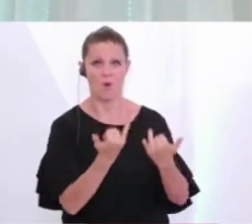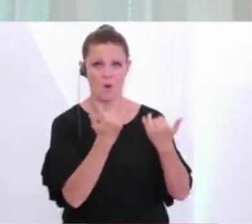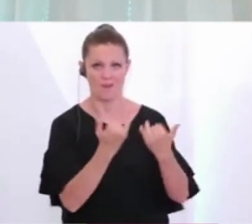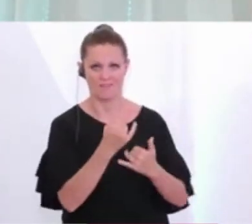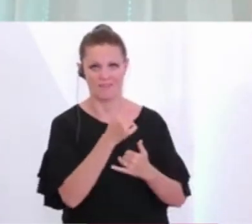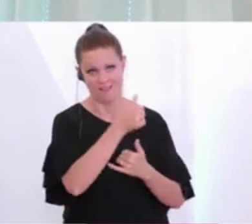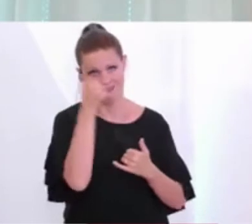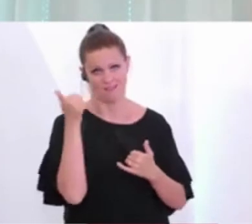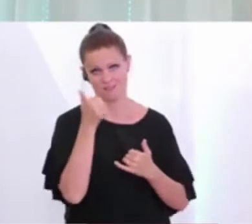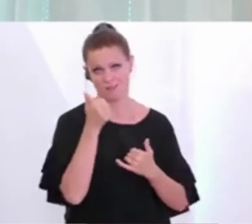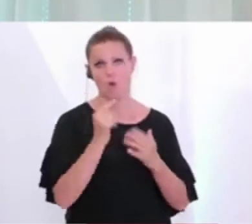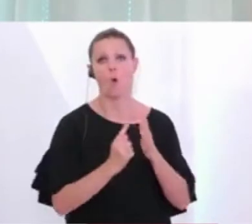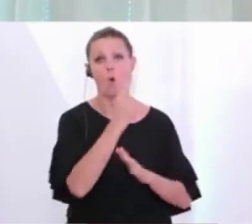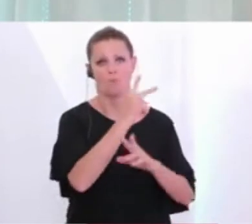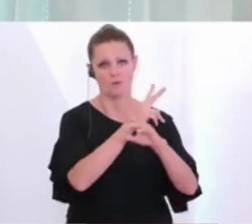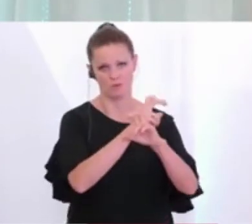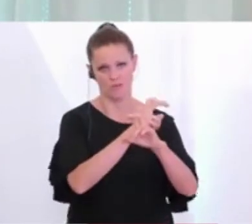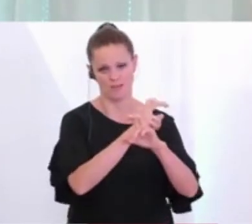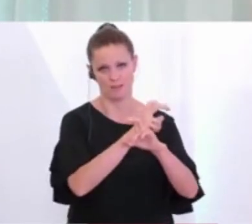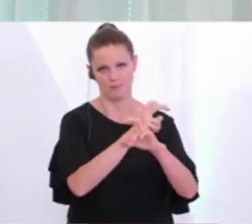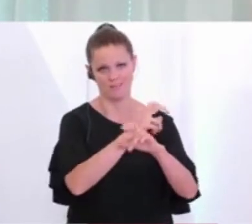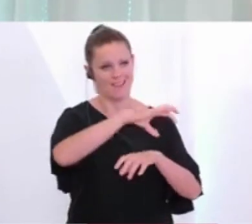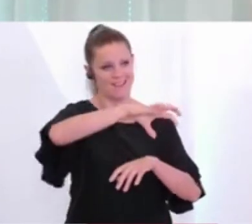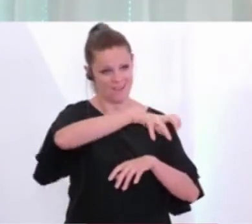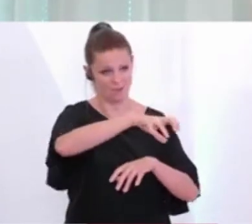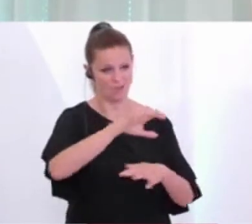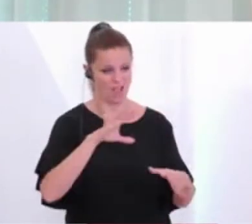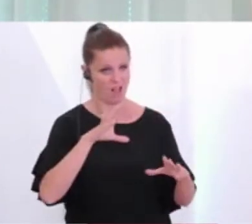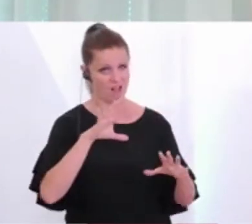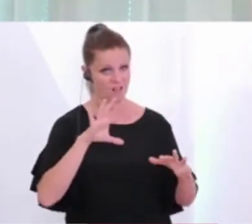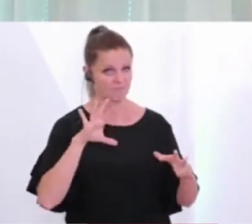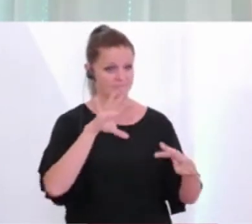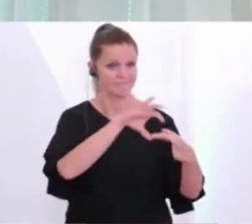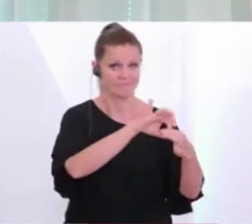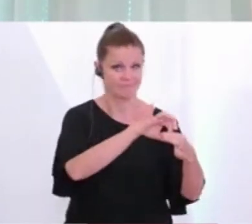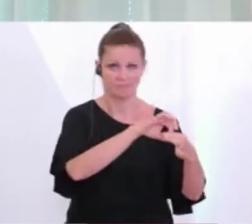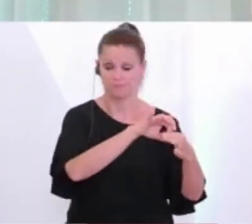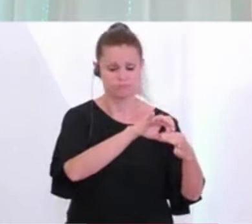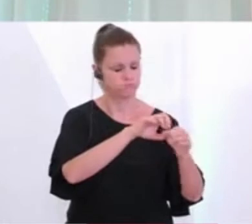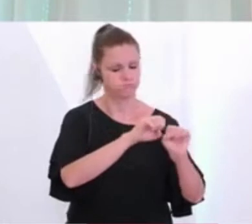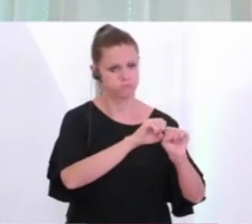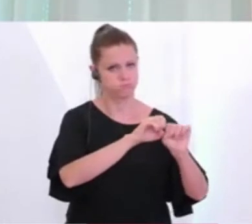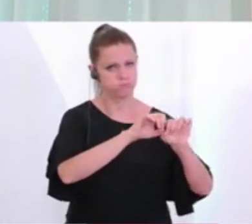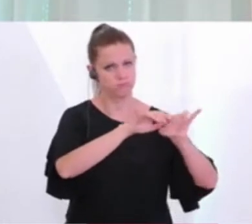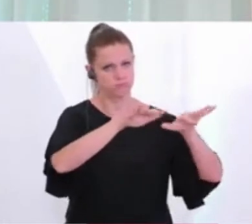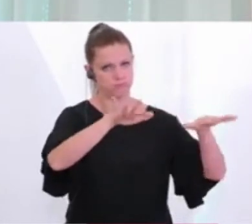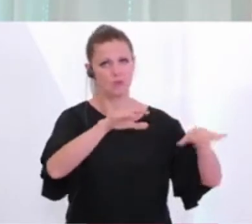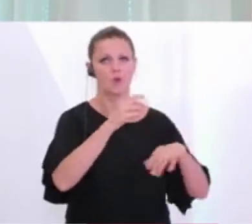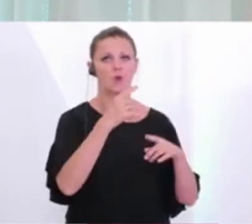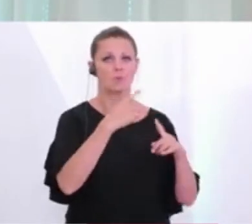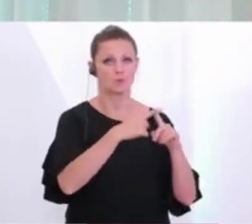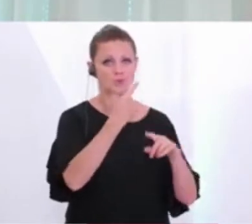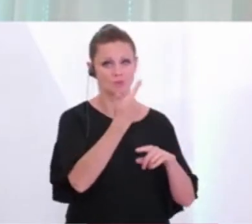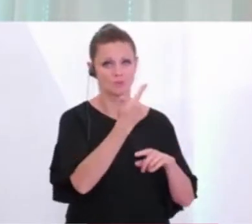Oberösterreich. Ein regionaler Fokus mit doch sehr deutlichen Zuwächsen, mit einem Plus von 2